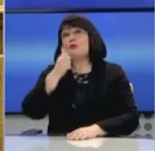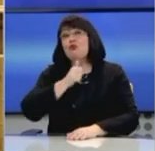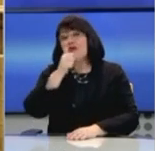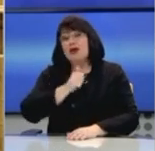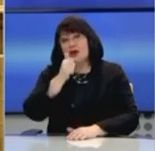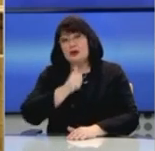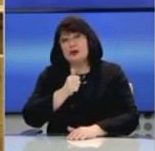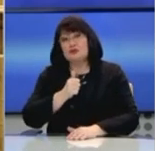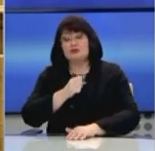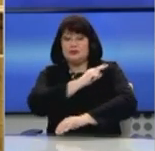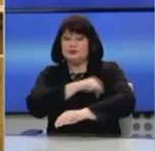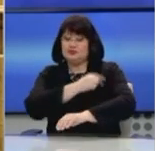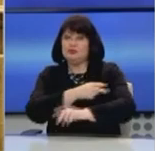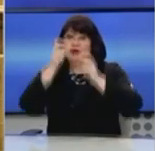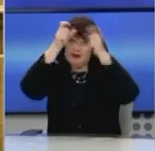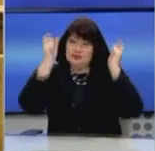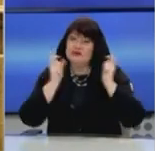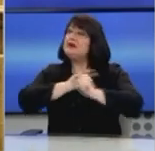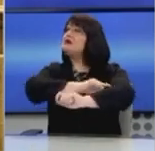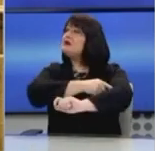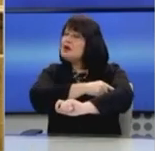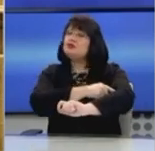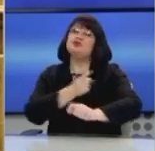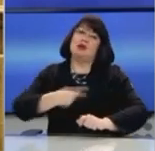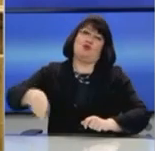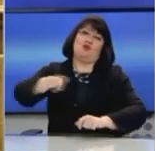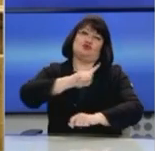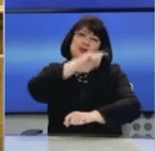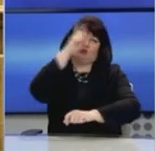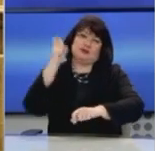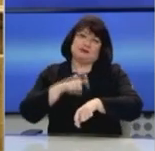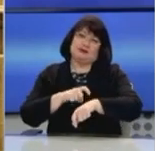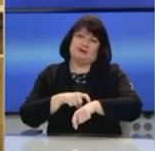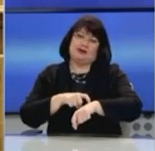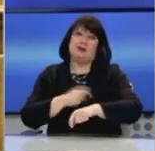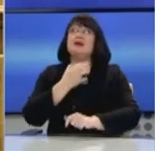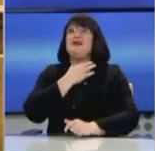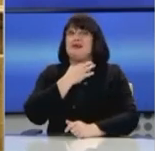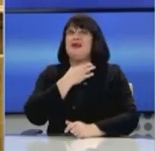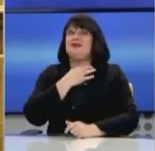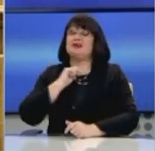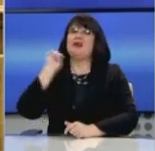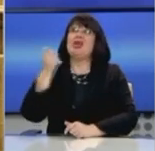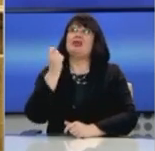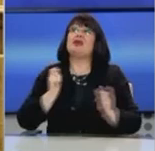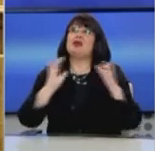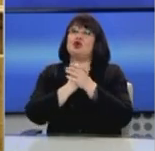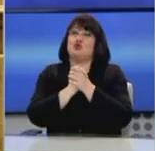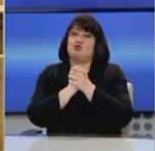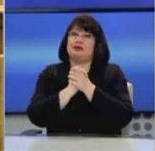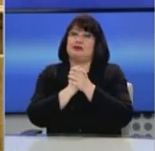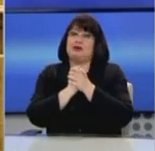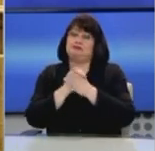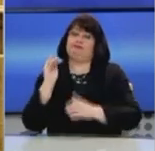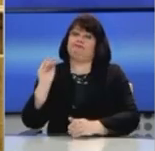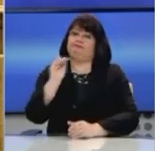υποφέρουν για τους ανθρώπους στα νοσοκομεία τους νοσηλευτές, τους γιατρούς για όλους μας. Και χρειάζεται αυτή η εθνική ενότητα για την οποία